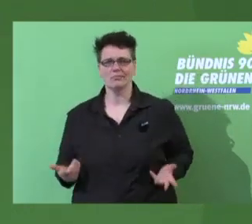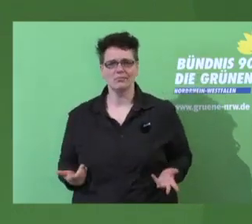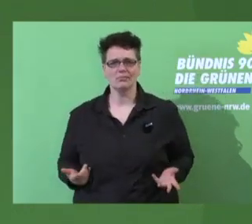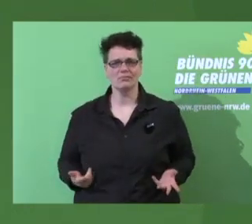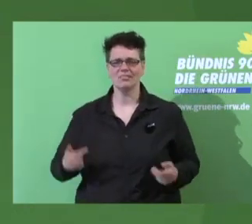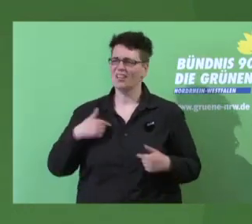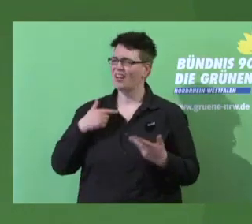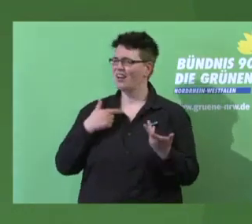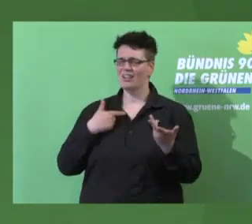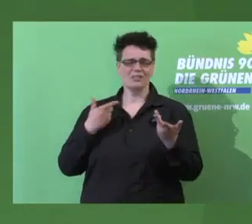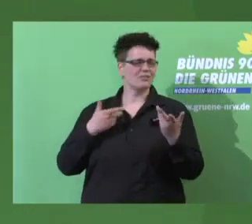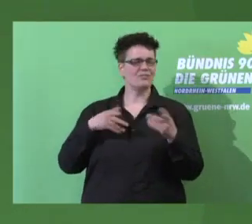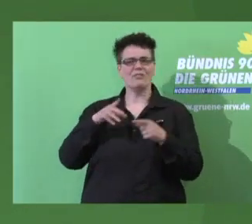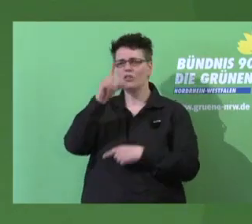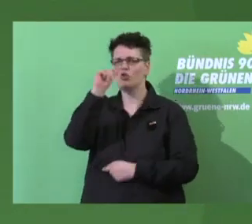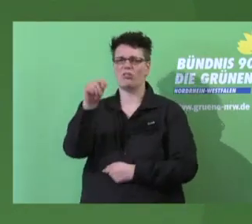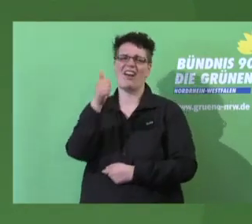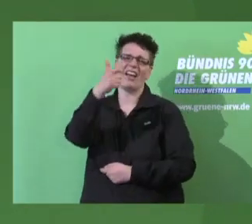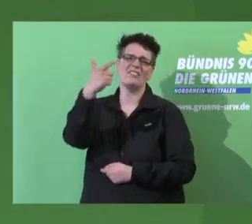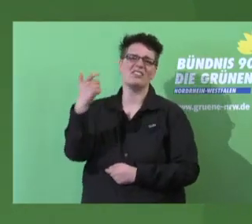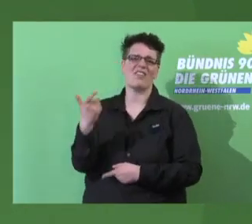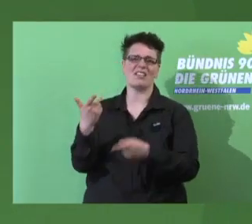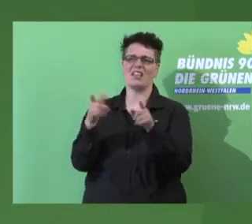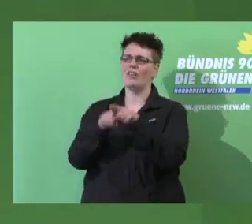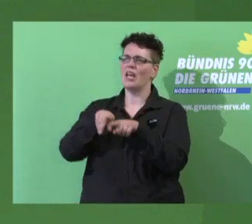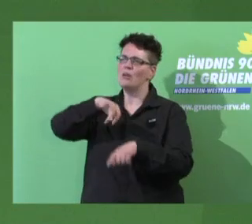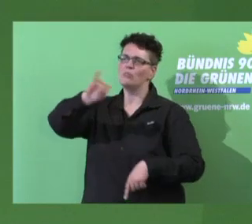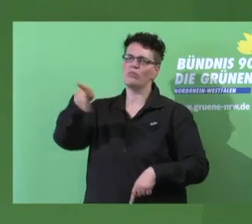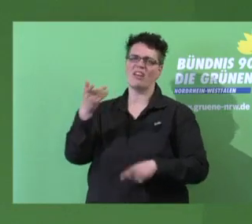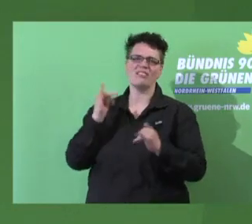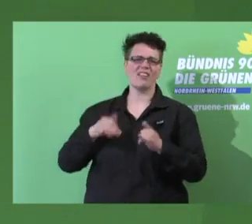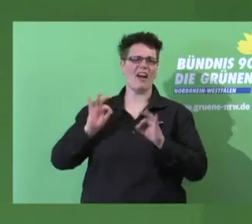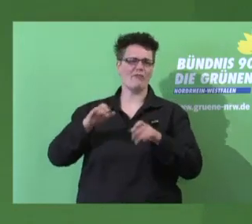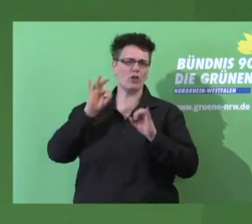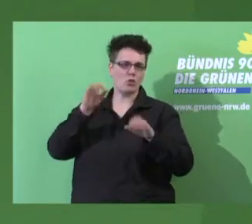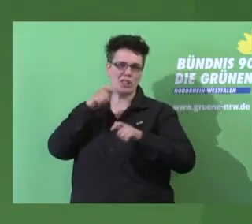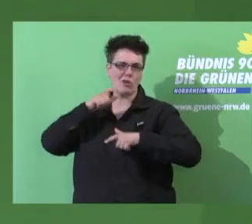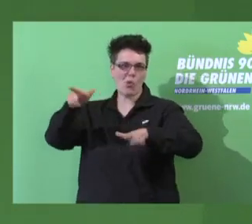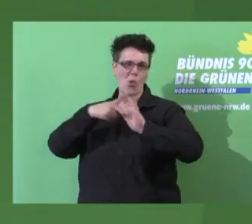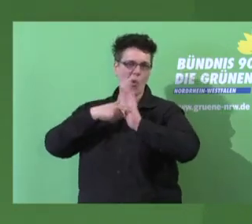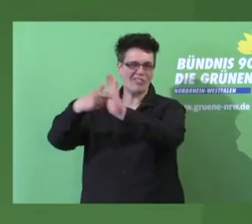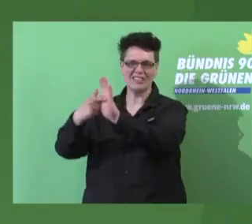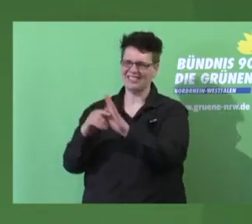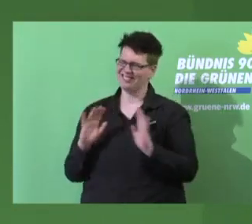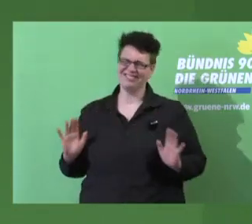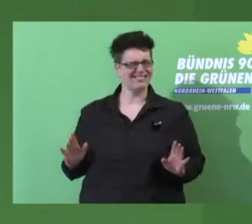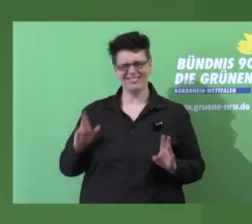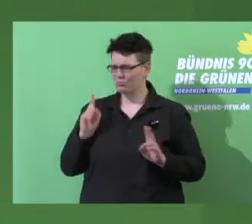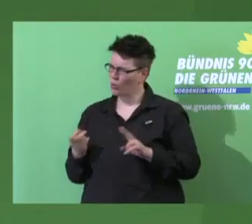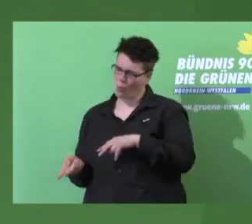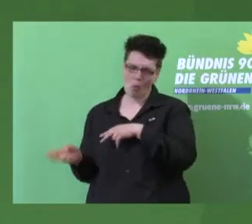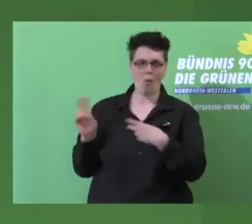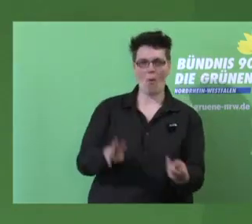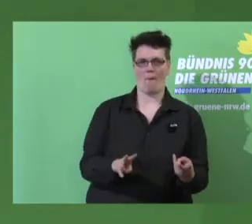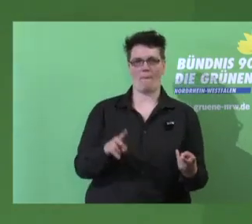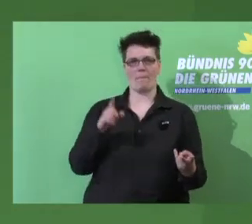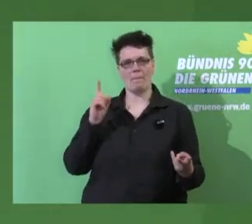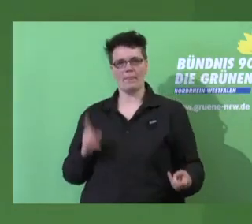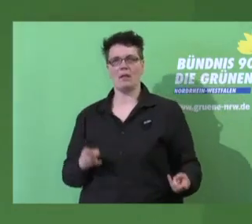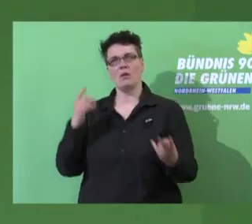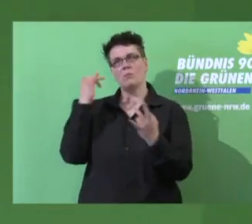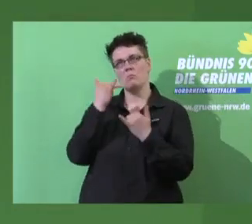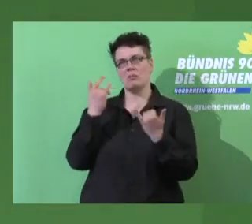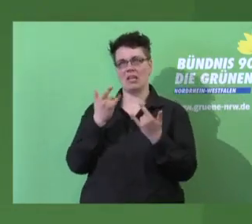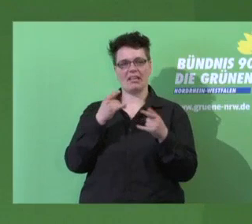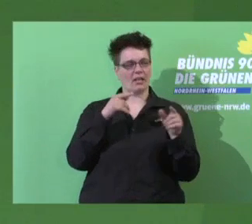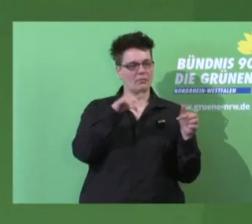diesem Stuttgart 21- und Prestigeprojekt denken. Und dann hilft es nicht, wenn wir da andere Projekte reinbringen, die vielleicht ein bisschen sinnvoller sind. Wir brauchen einen gesamthaften, netzhaften Ansatz.